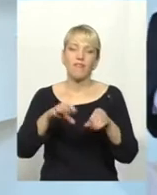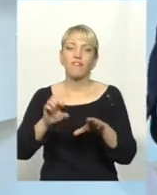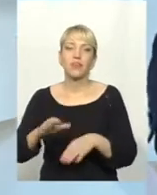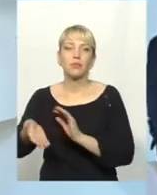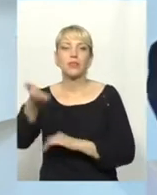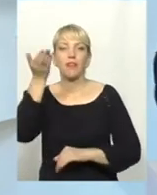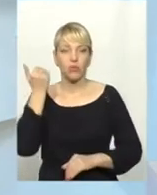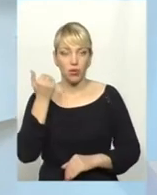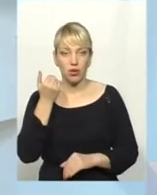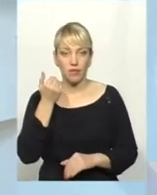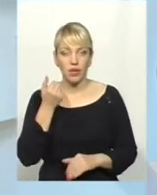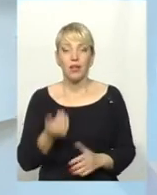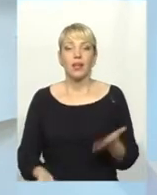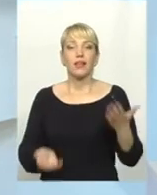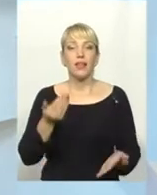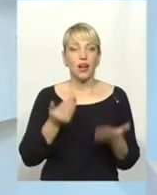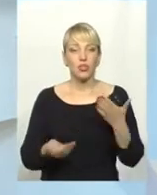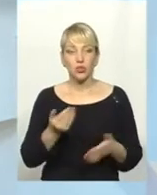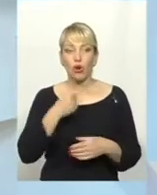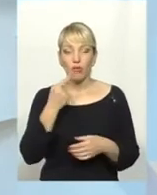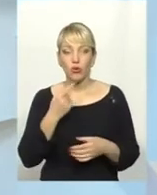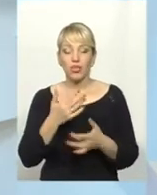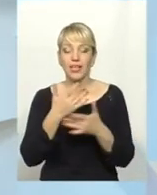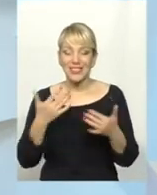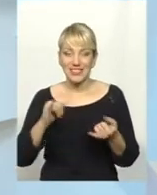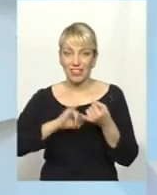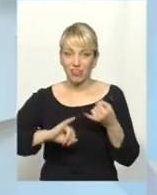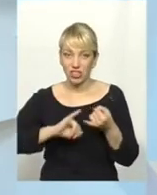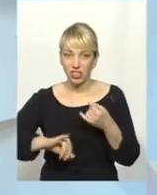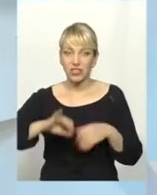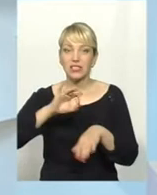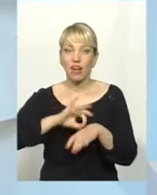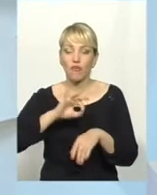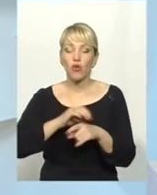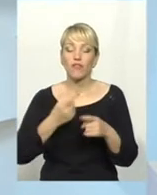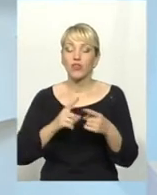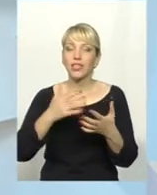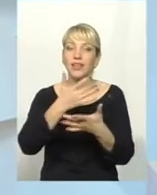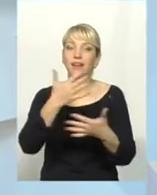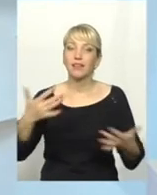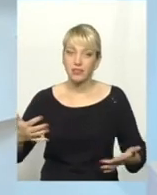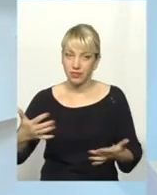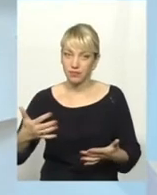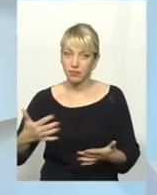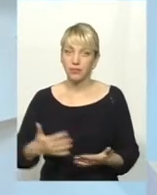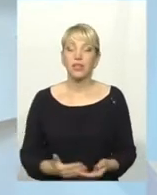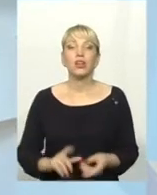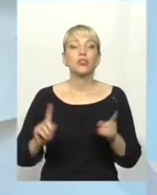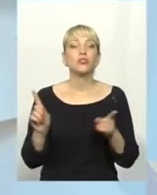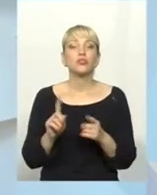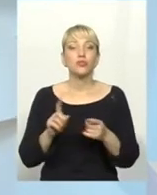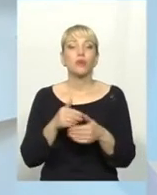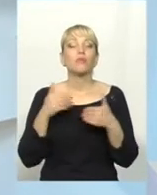говоримо про різні інфекційні захворювання, вони всі різні. Що ми